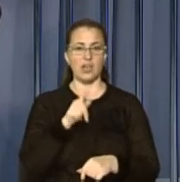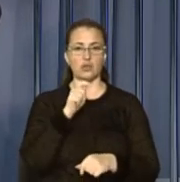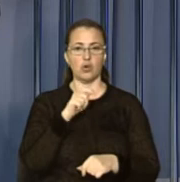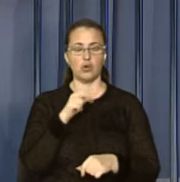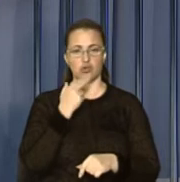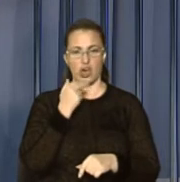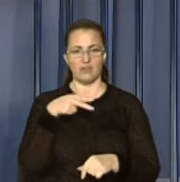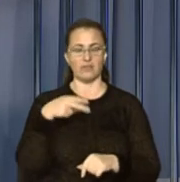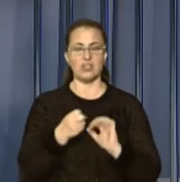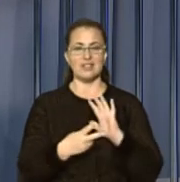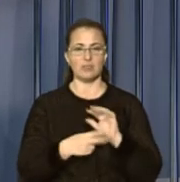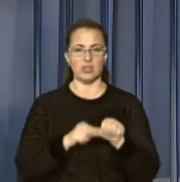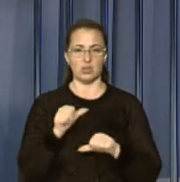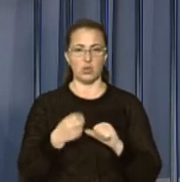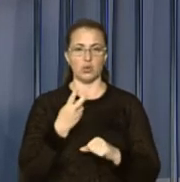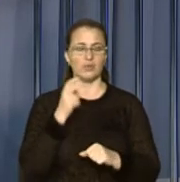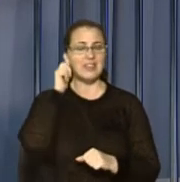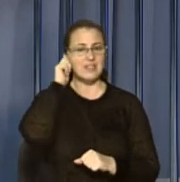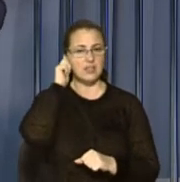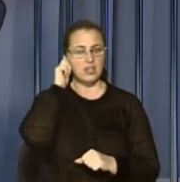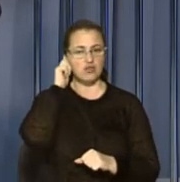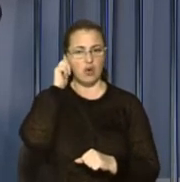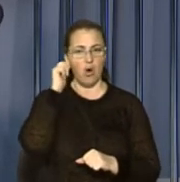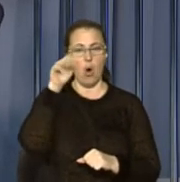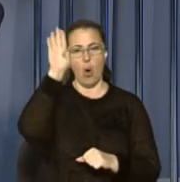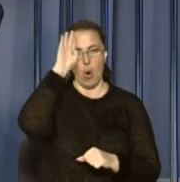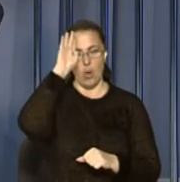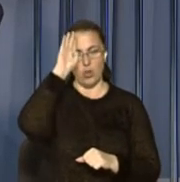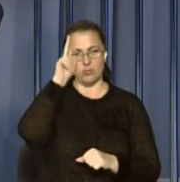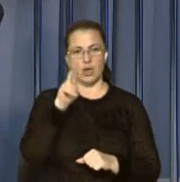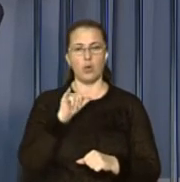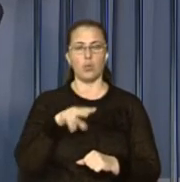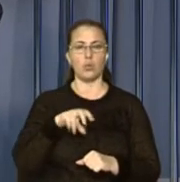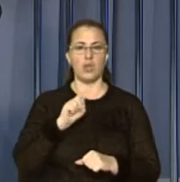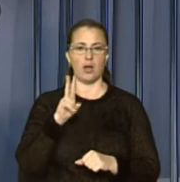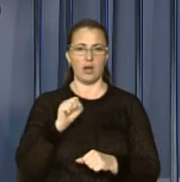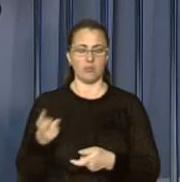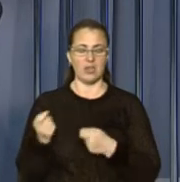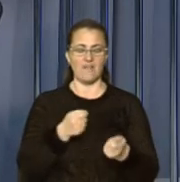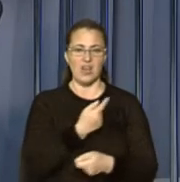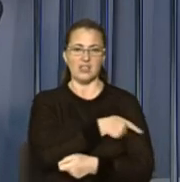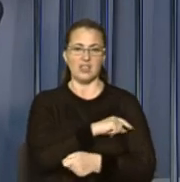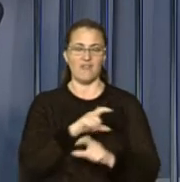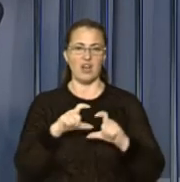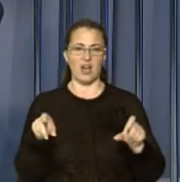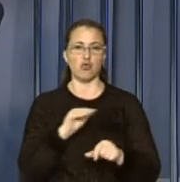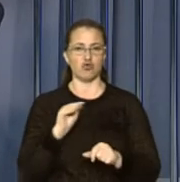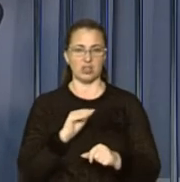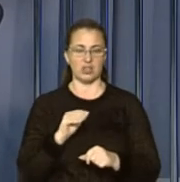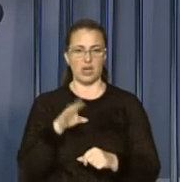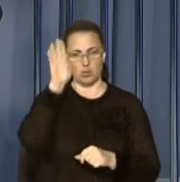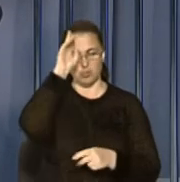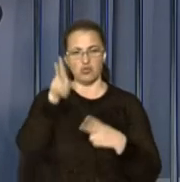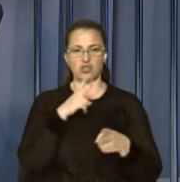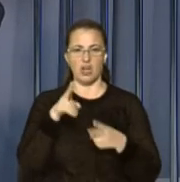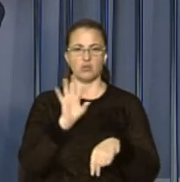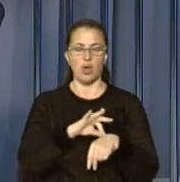2017 року 12-річного Романа Кулака привезли до Жидачівської районної лікарні. Хлопець скаржився на